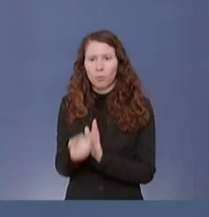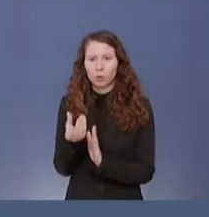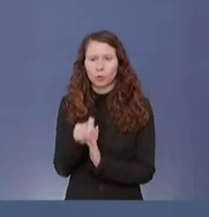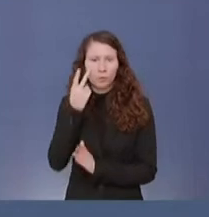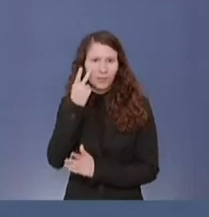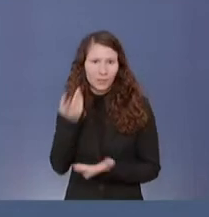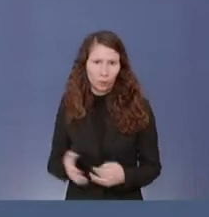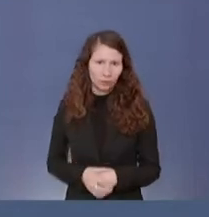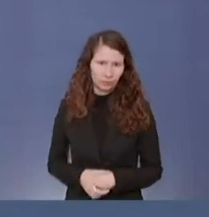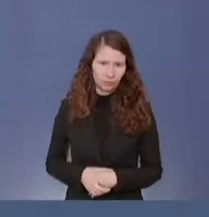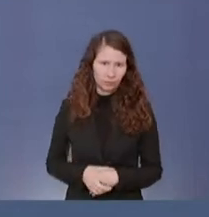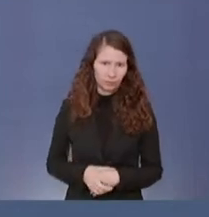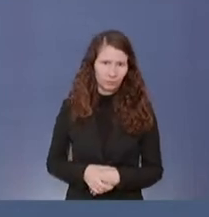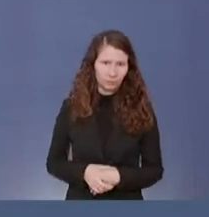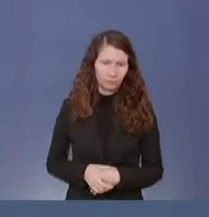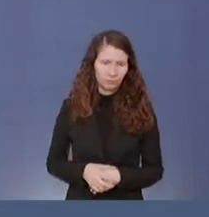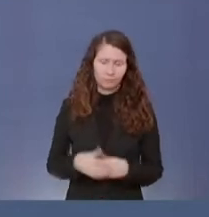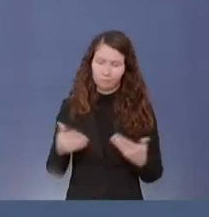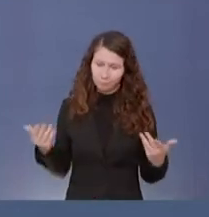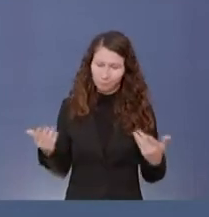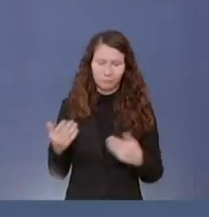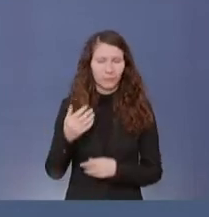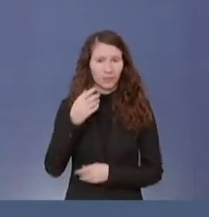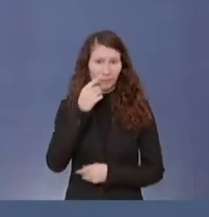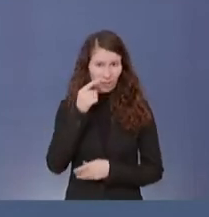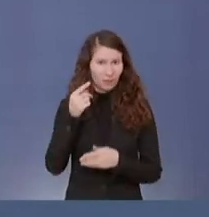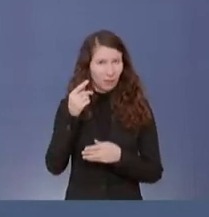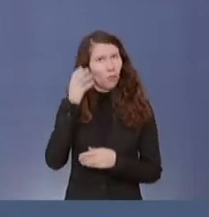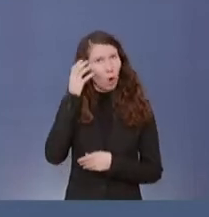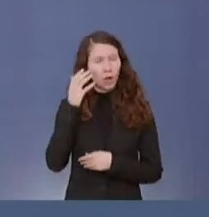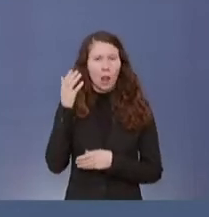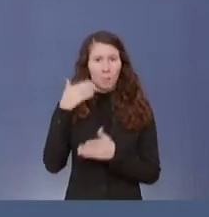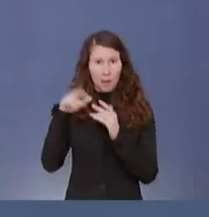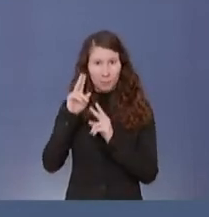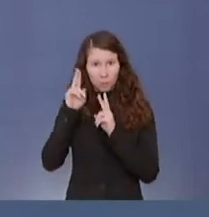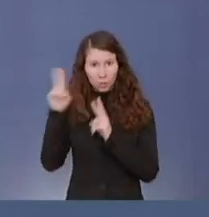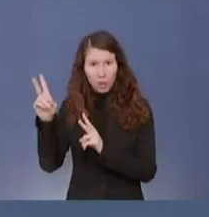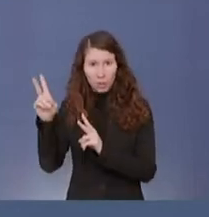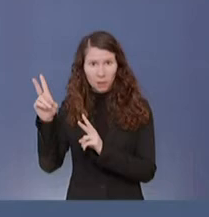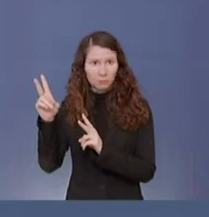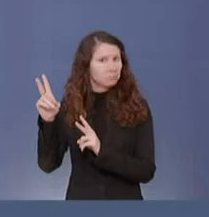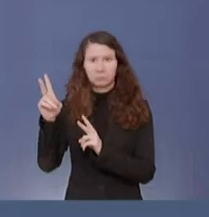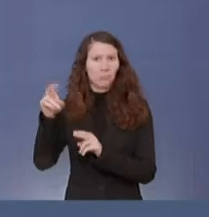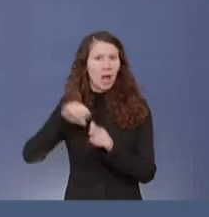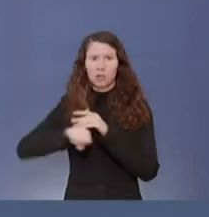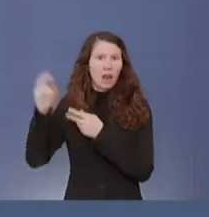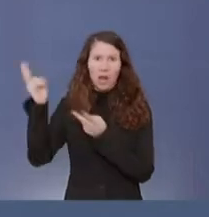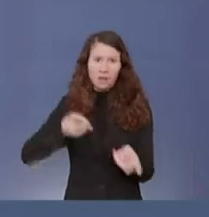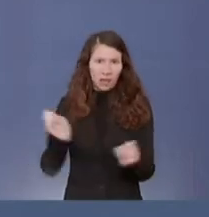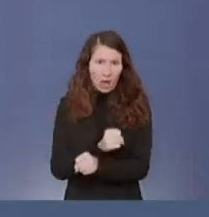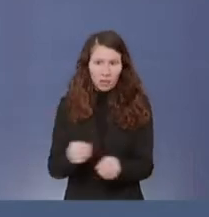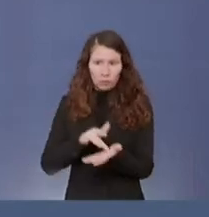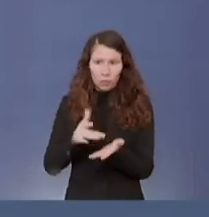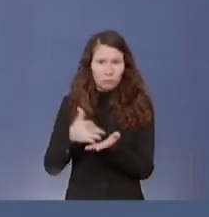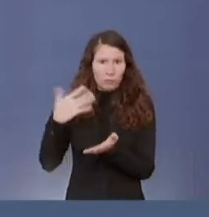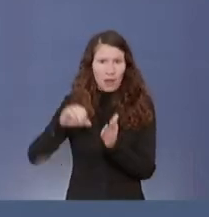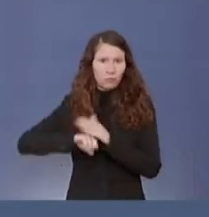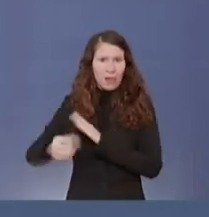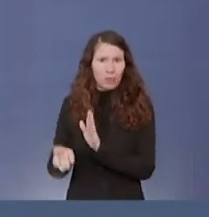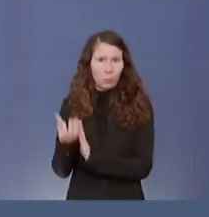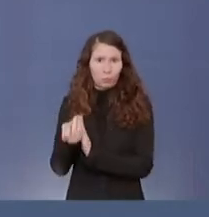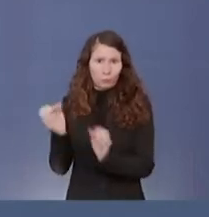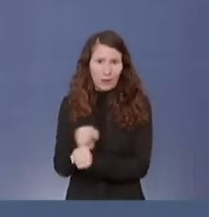wie schnell er produziert werden kann. Und wenn sie mehr bestellt hätten, hätte der auch nicht schneller produziert werden können, sondern die Knappheit